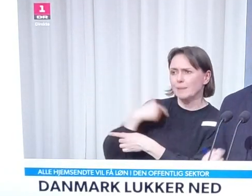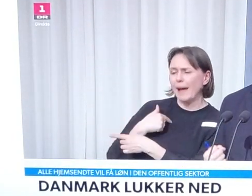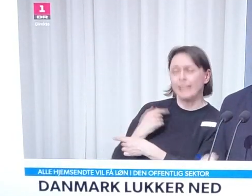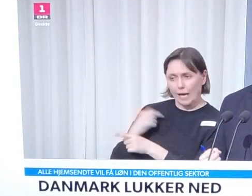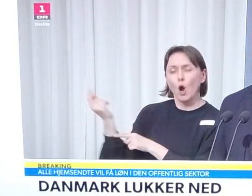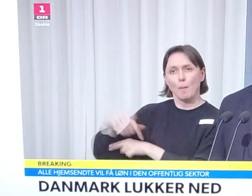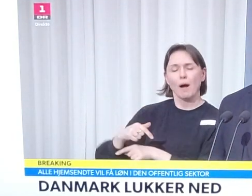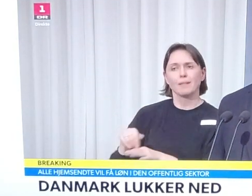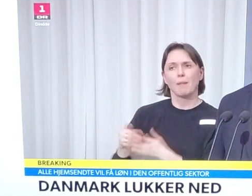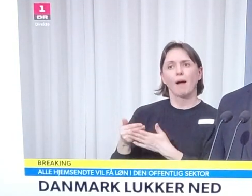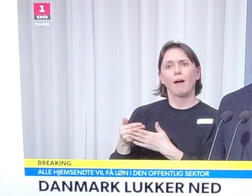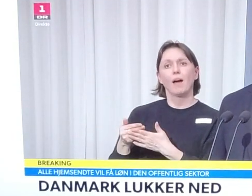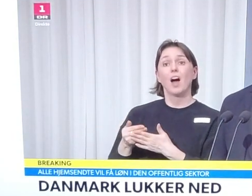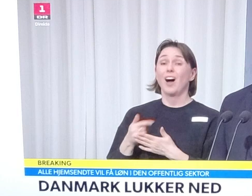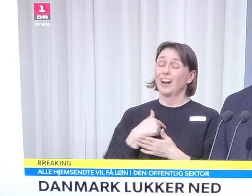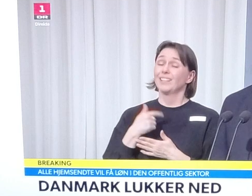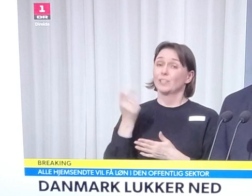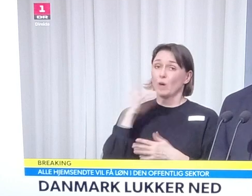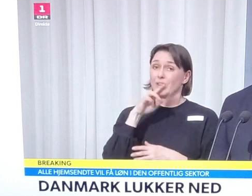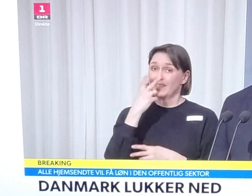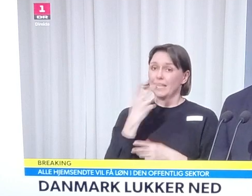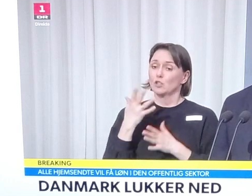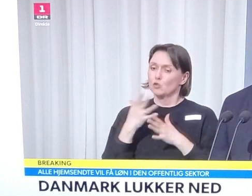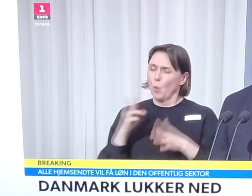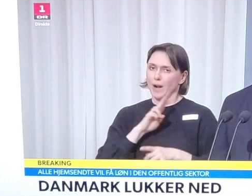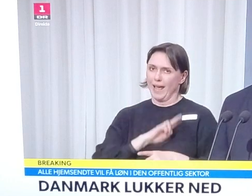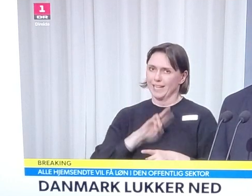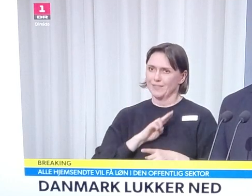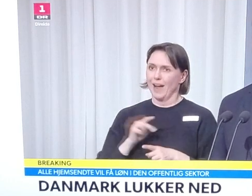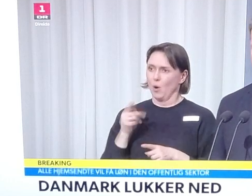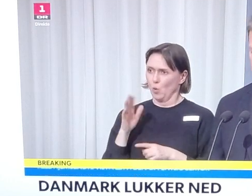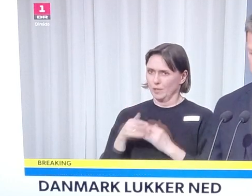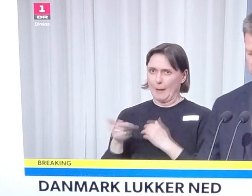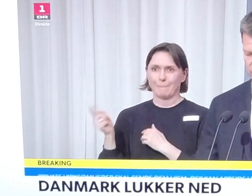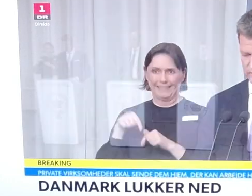tror jeg, at vi vil sige et rigtig stort ansvar i den presse luft.